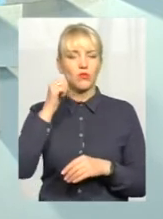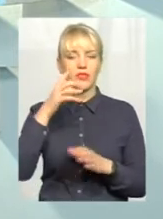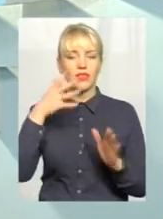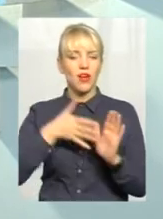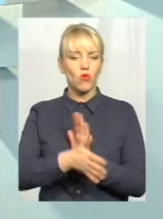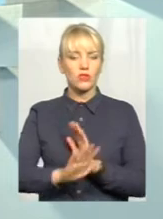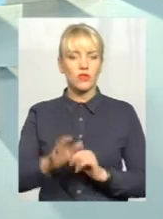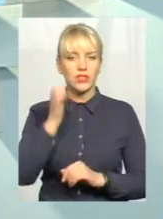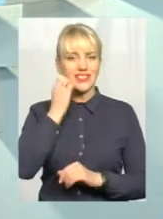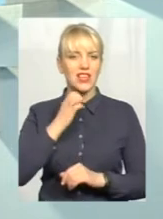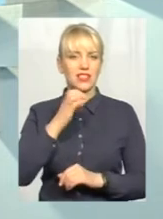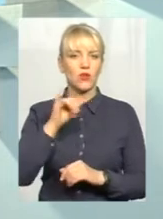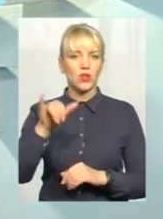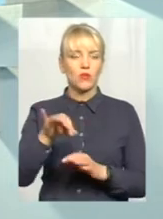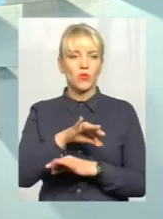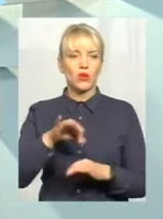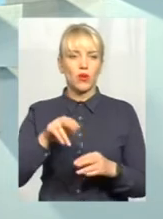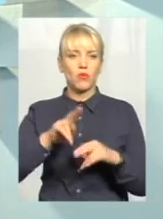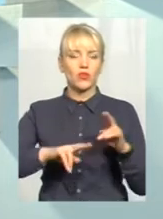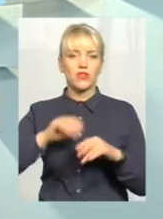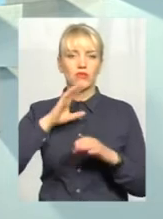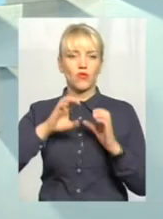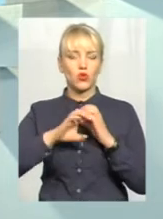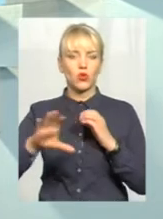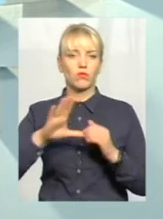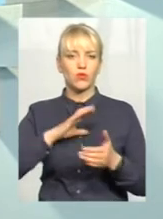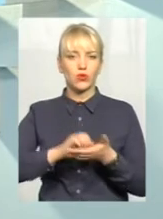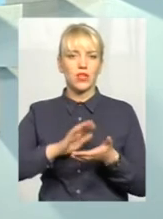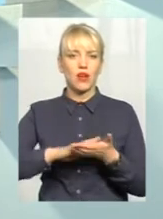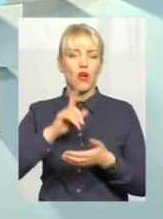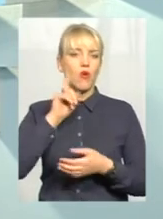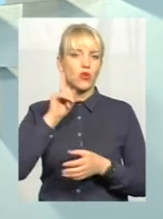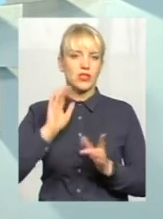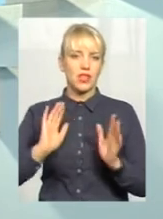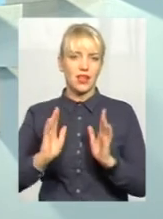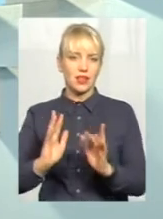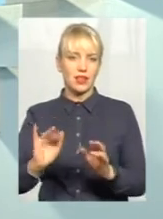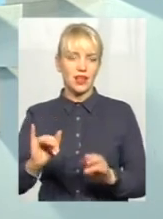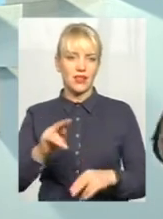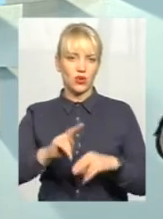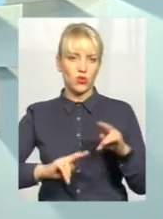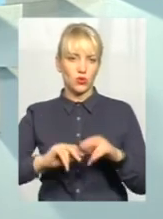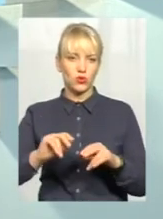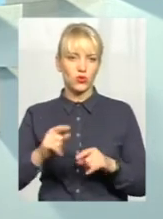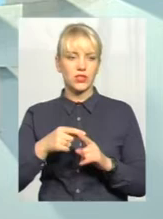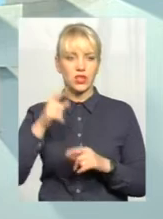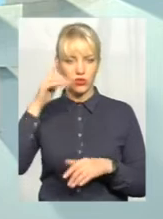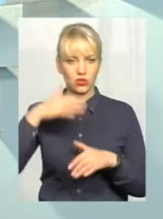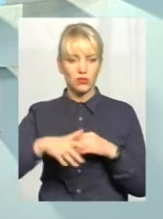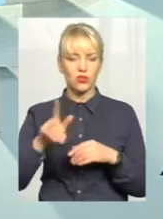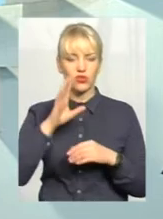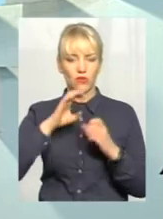в них, в проєкті будівництва водогону було закладено озеленення і реконструкція. Зрозуміло, що кладуть водогон,